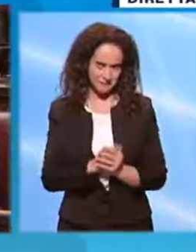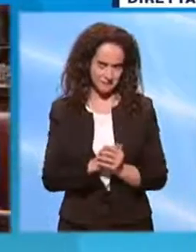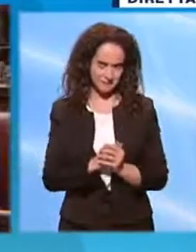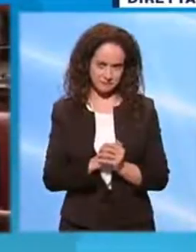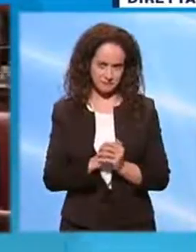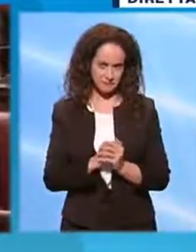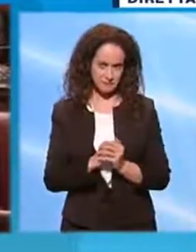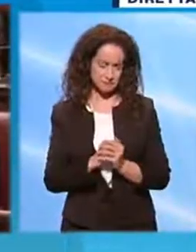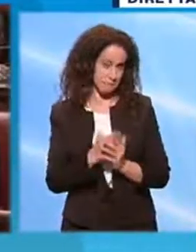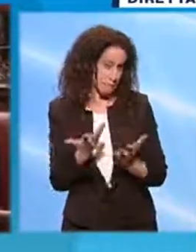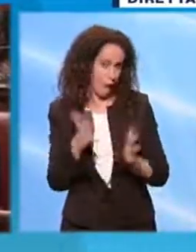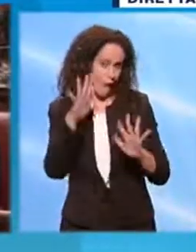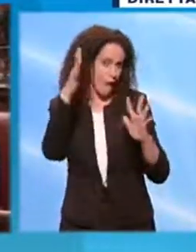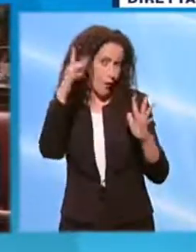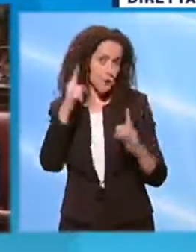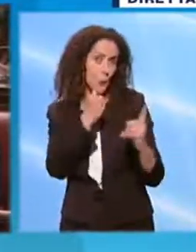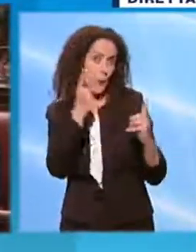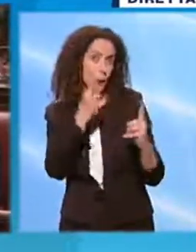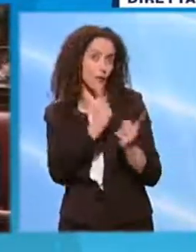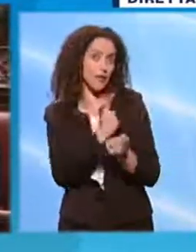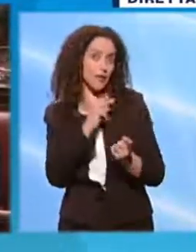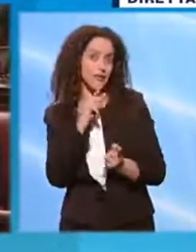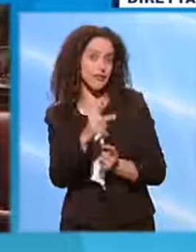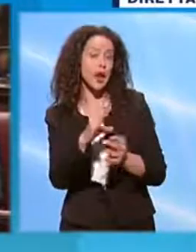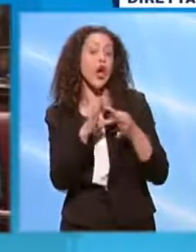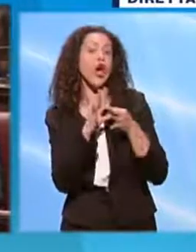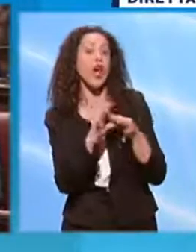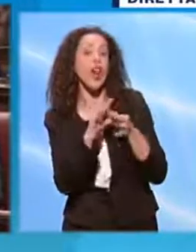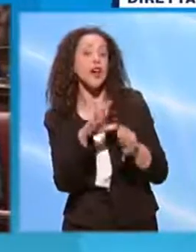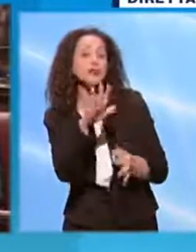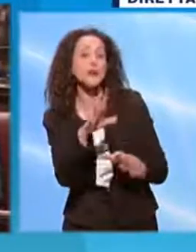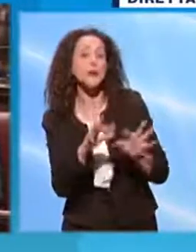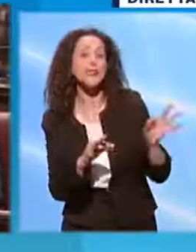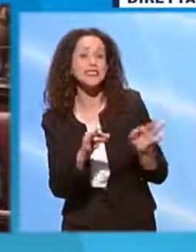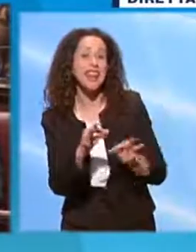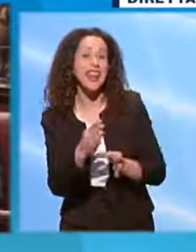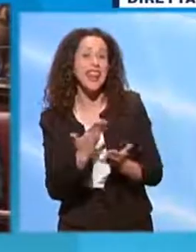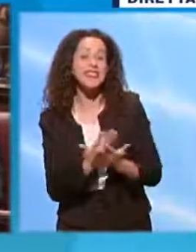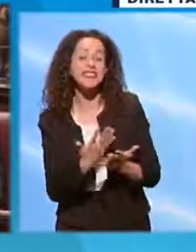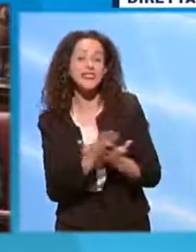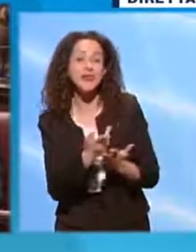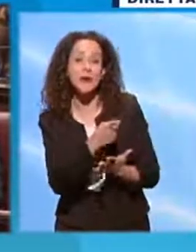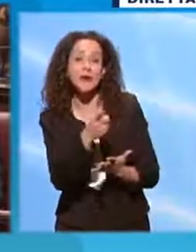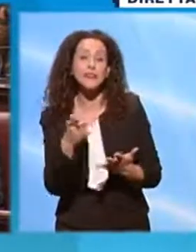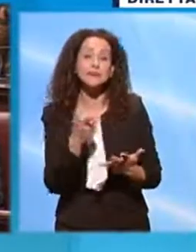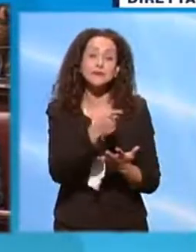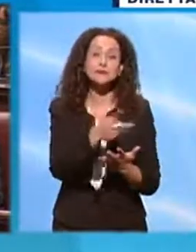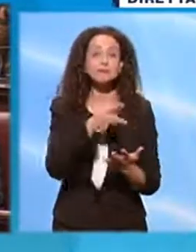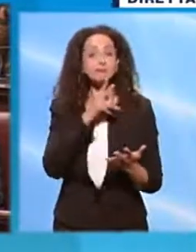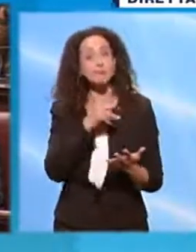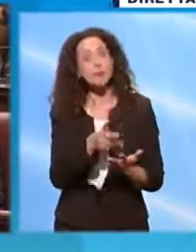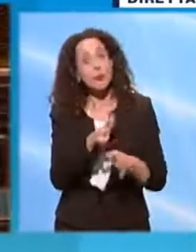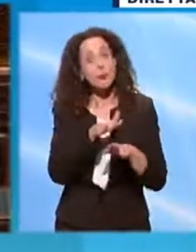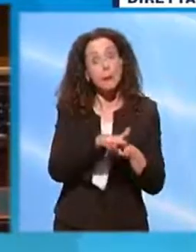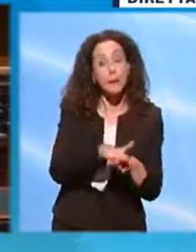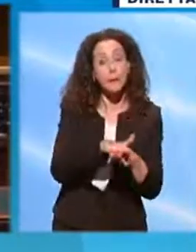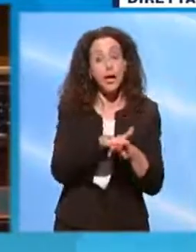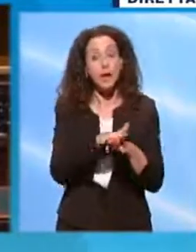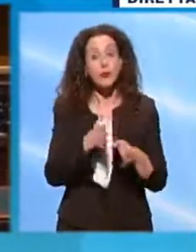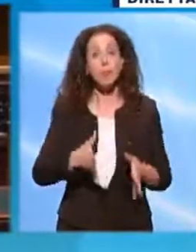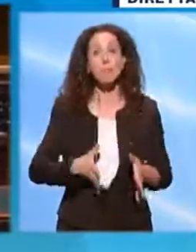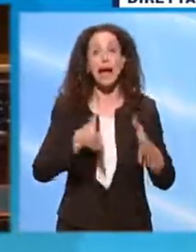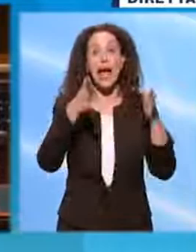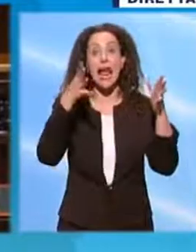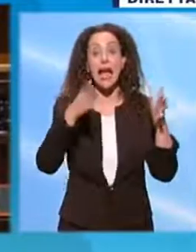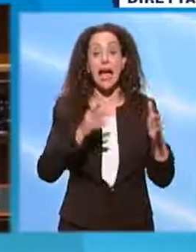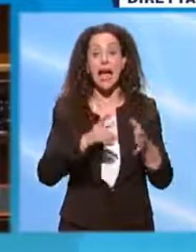E forse qualcuno dovrebbe dire ai colleghi del Movimento Cinque Stelle, signori, quando promettevate di aprire il palazzo come